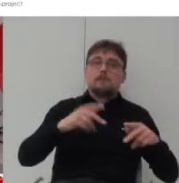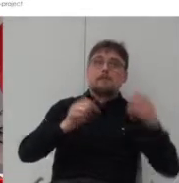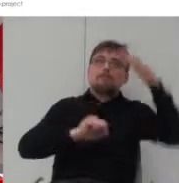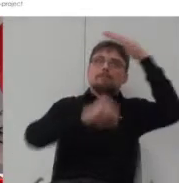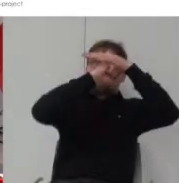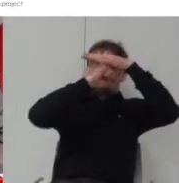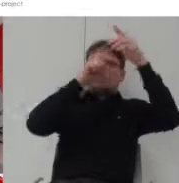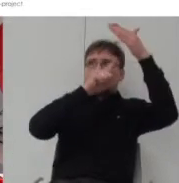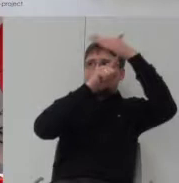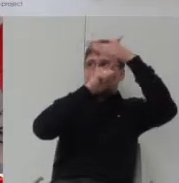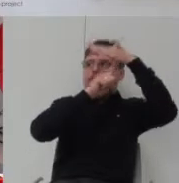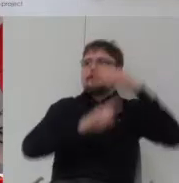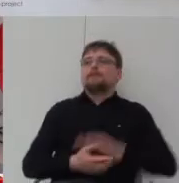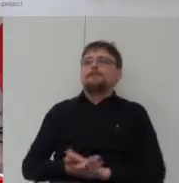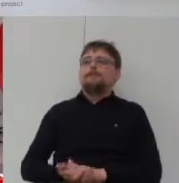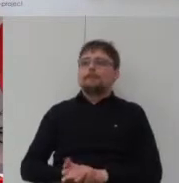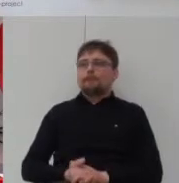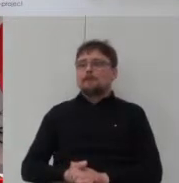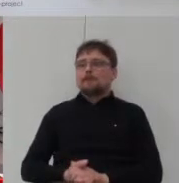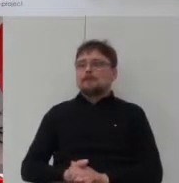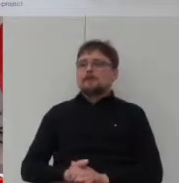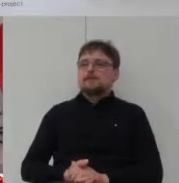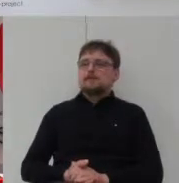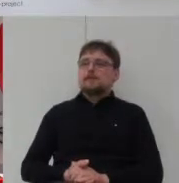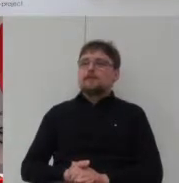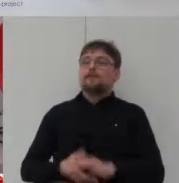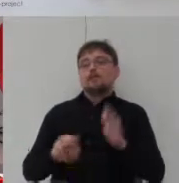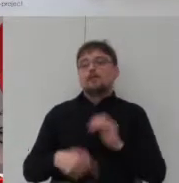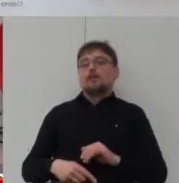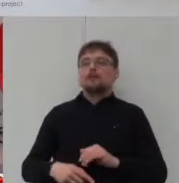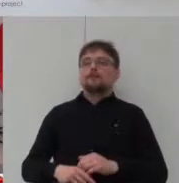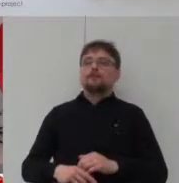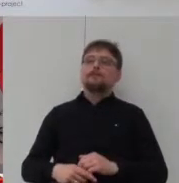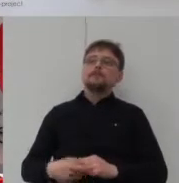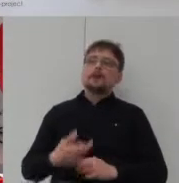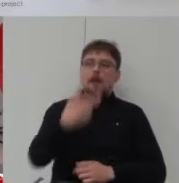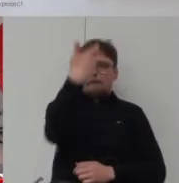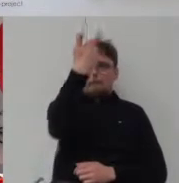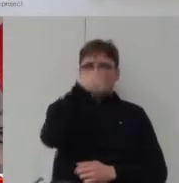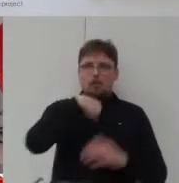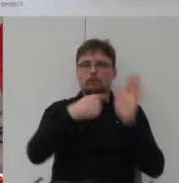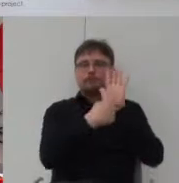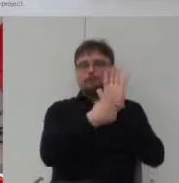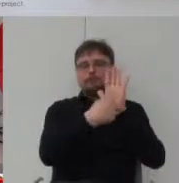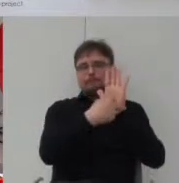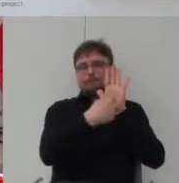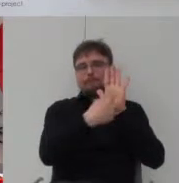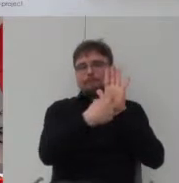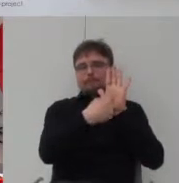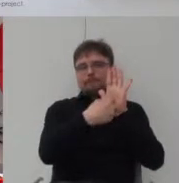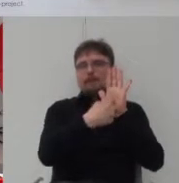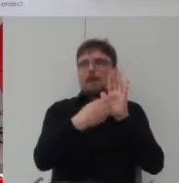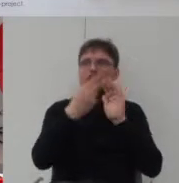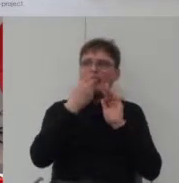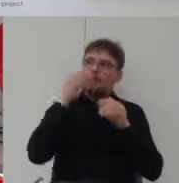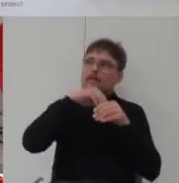każdego z bloków zabudowy tak wygląda taki jeden blok zabudowy z widokiem na różnorodne